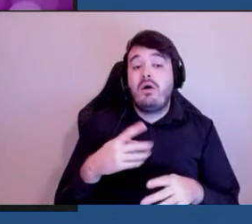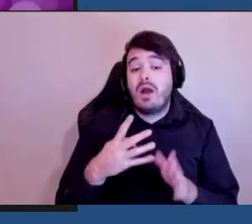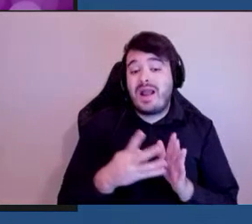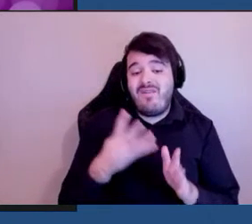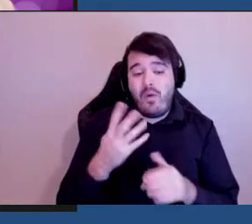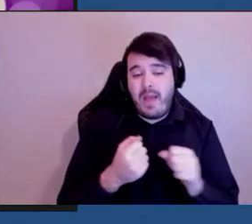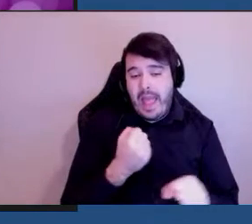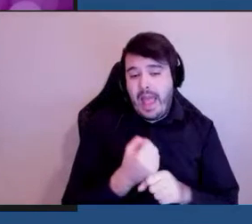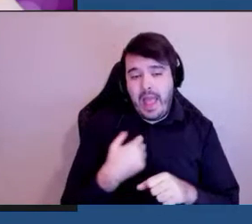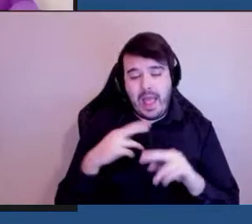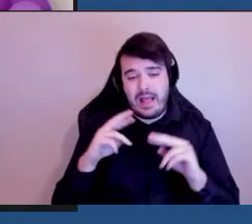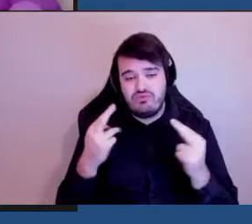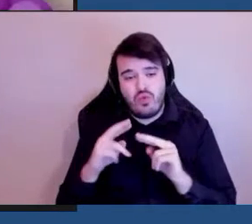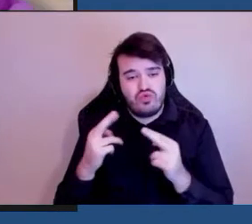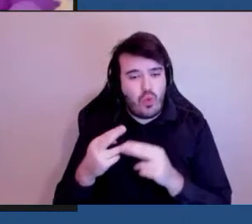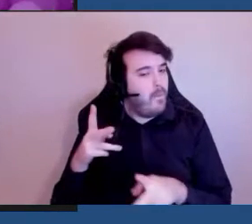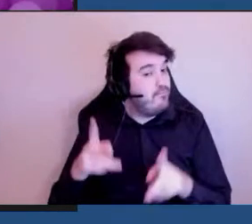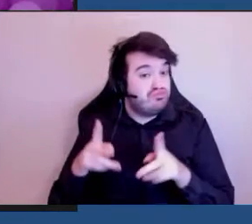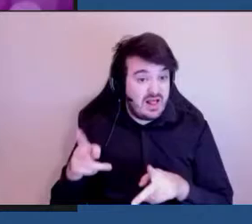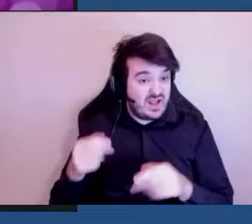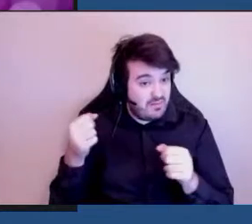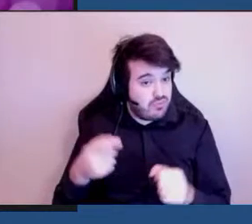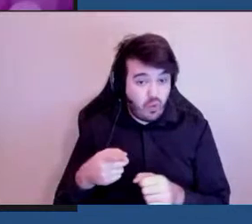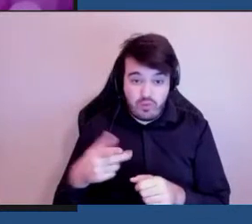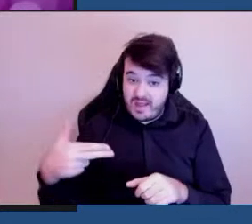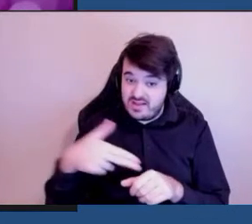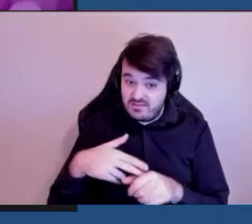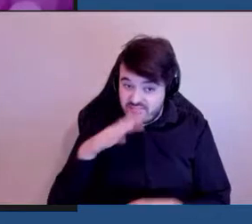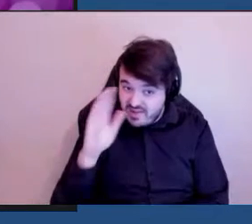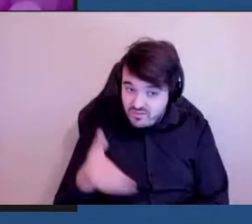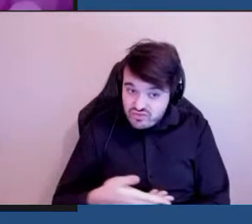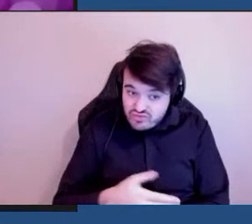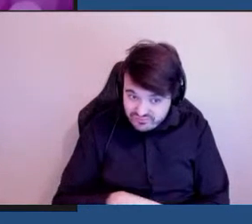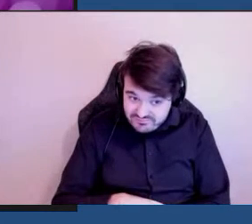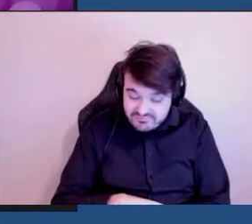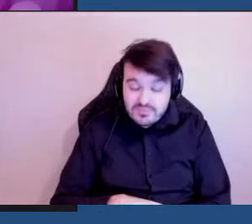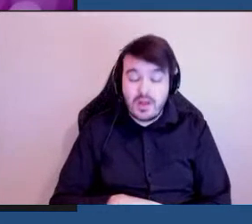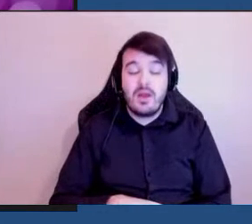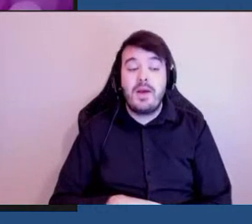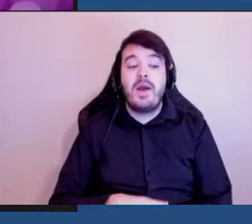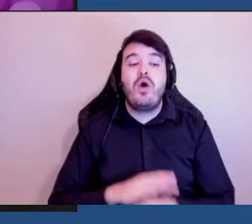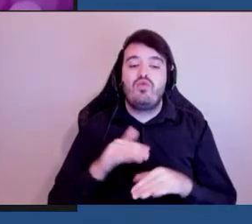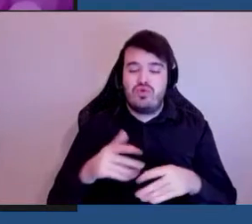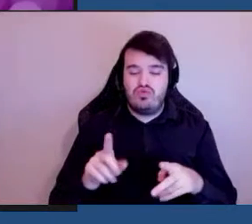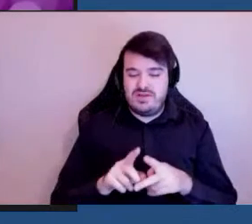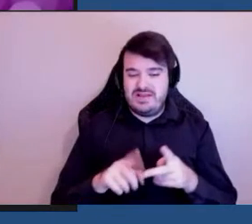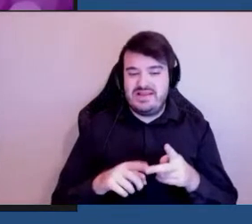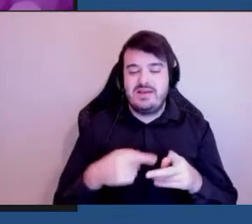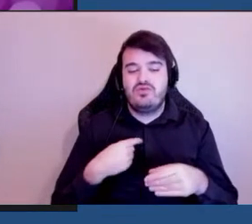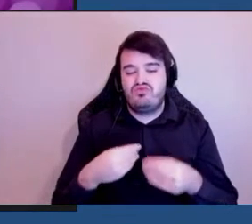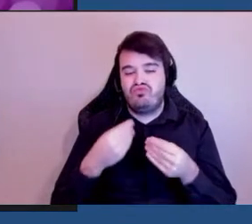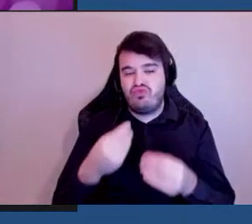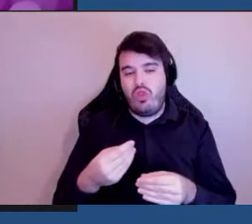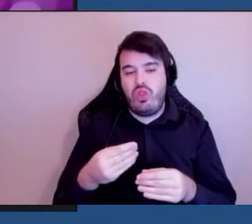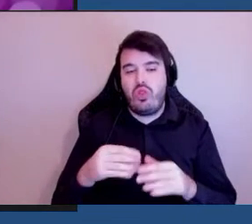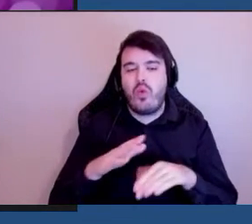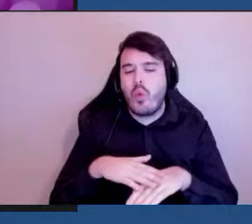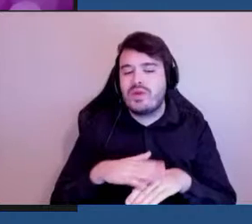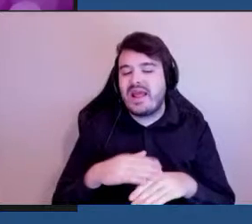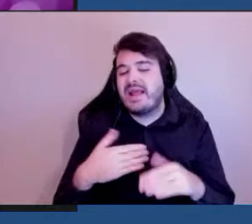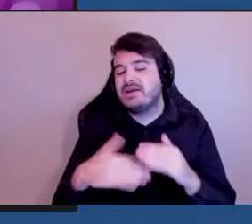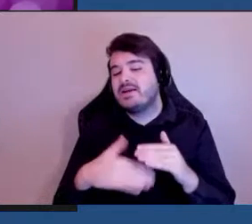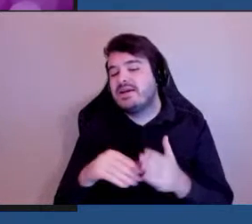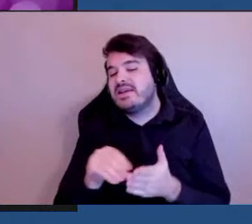réunions sont publiques. Vous êtes tous les bienvenus. Et nous offrons également des conseils écrits en coulisses.